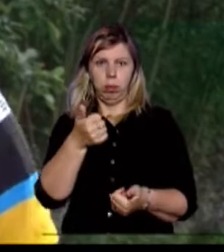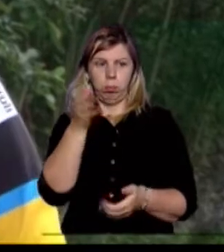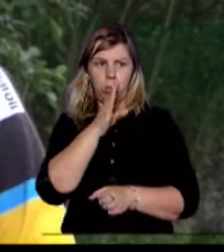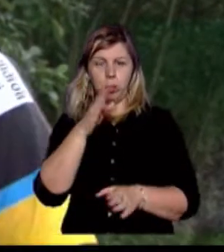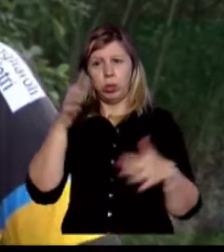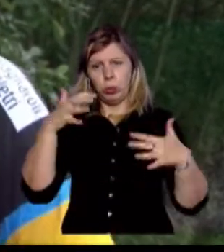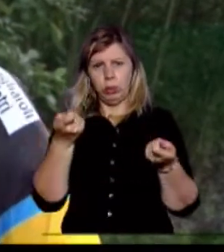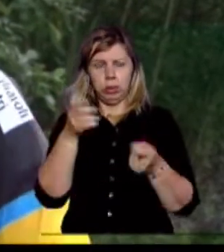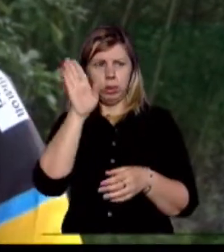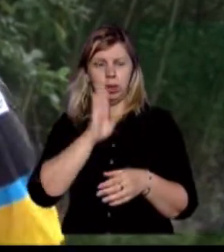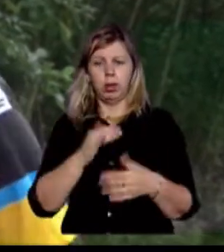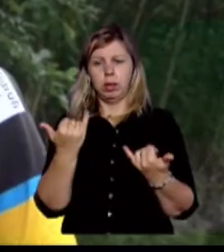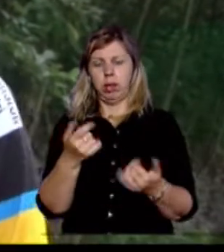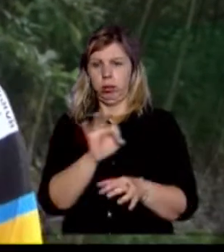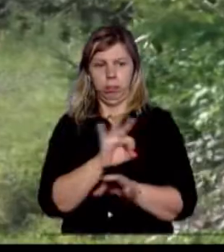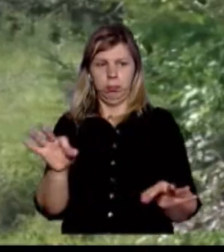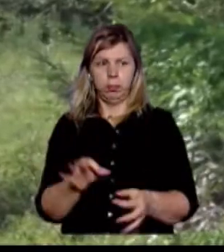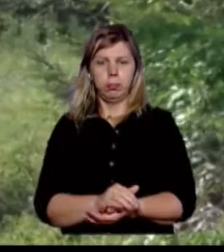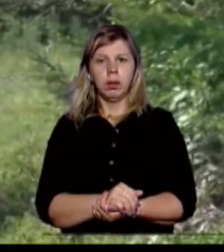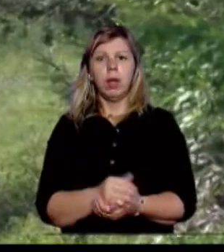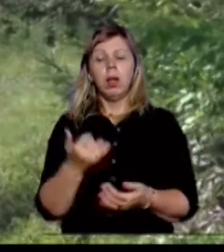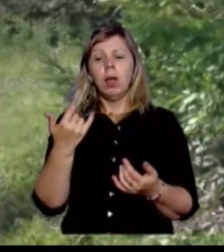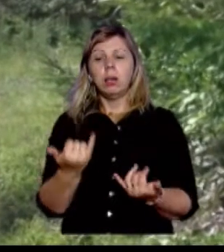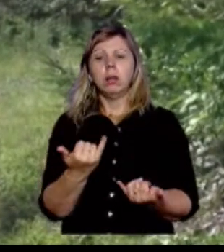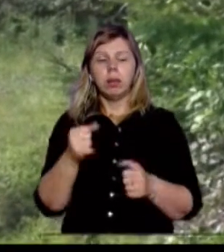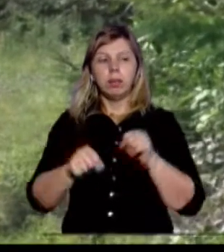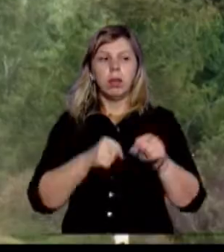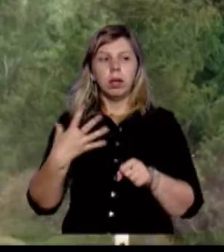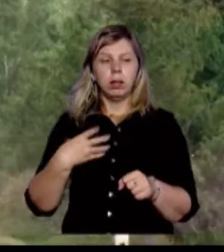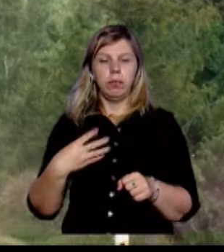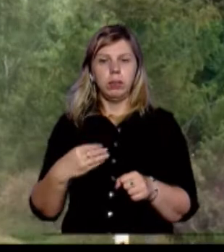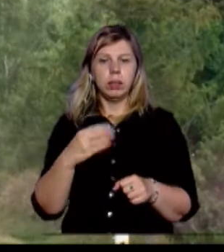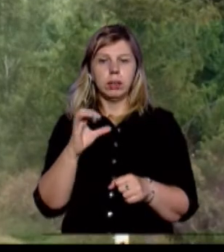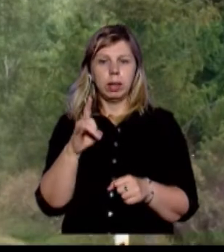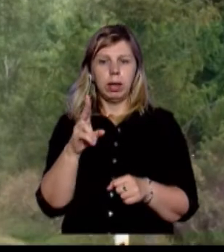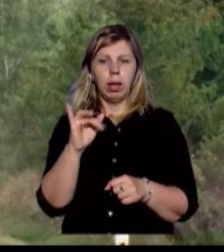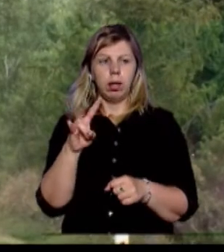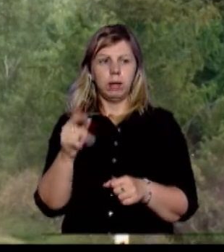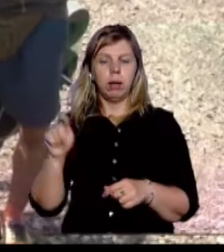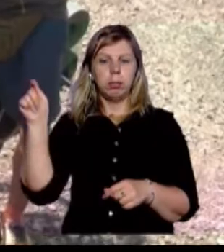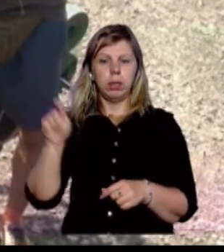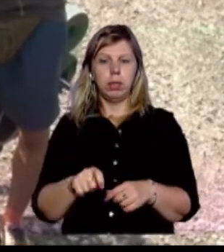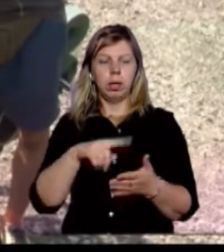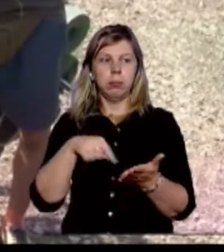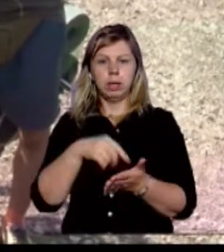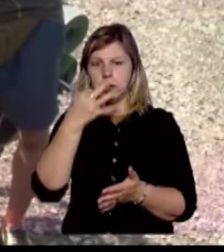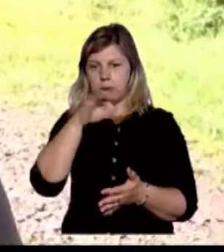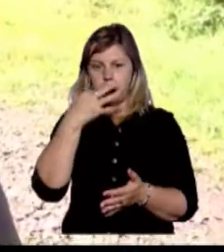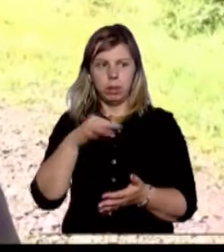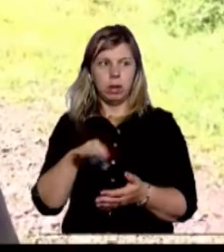Трохи дощик змочив зранку, але зараз дуже свіженько. Ще один велотурист з Львівщини – Сергій Калина. Приїхав з міста Самбір.